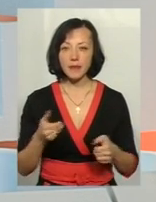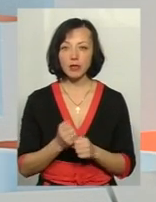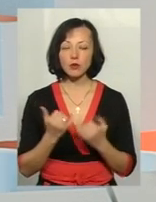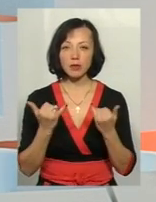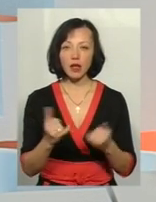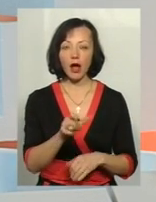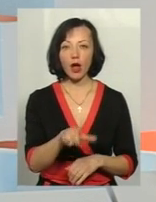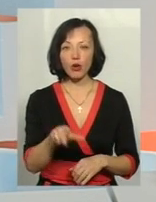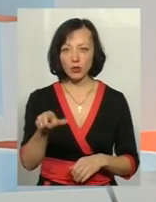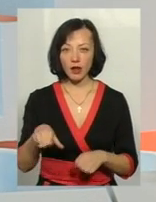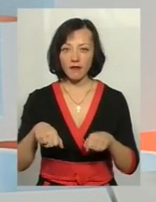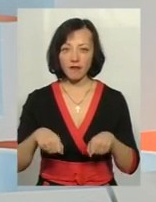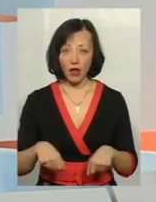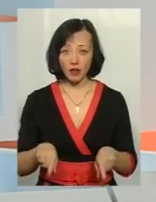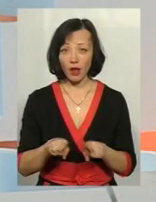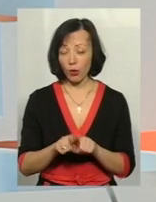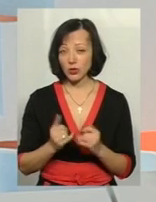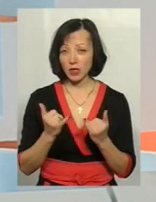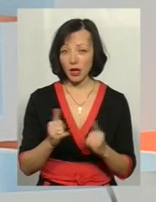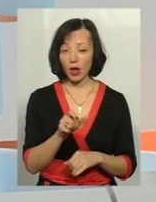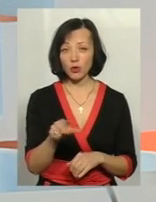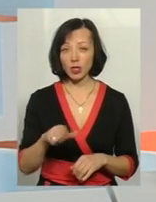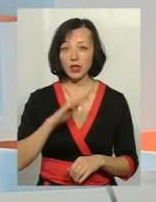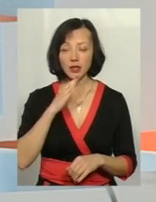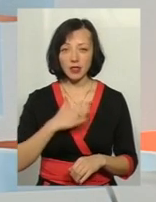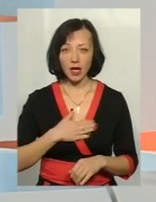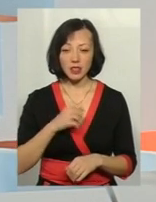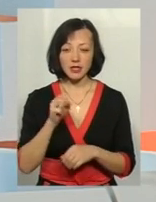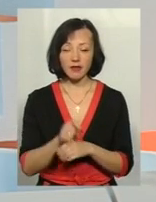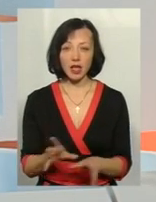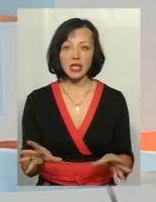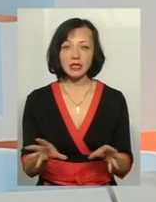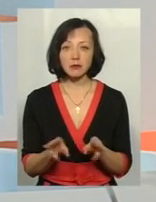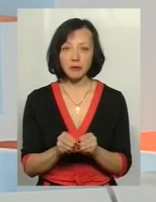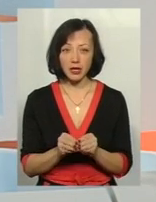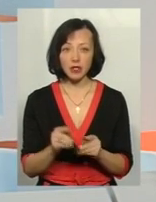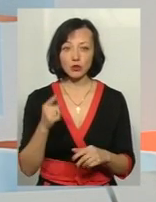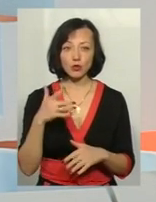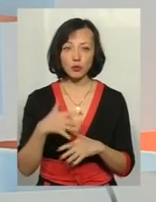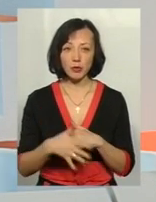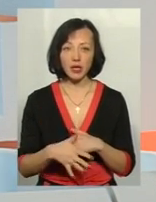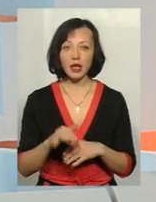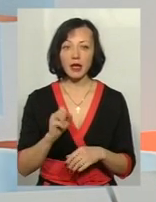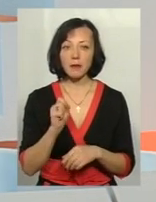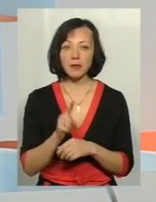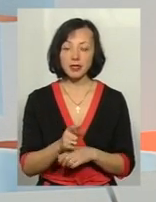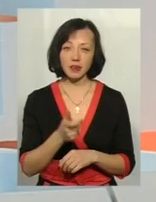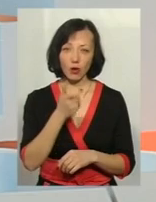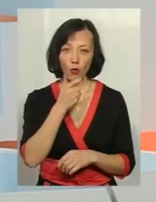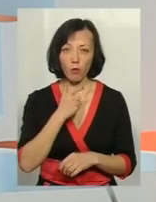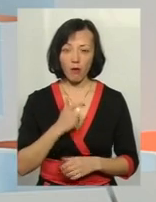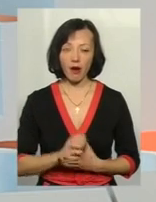для людей, і влада працює також для людей. Тому наше завдання абсолютно спільне, абсолютно зрозуміле, і місія дуже гуманна.